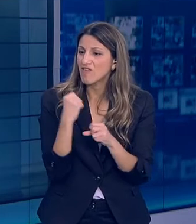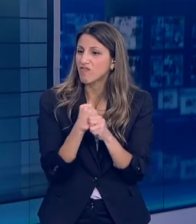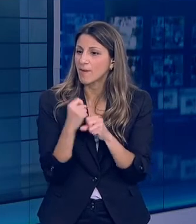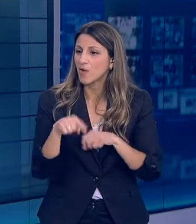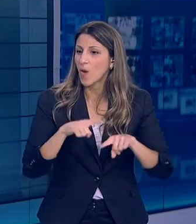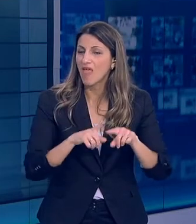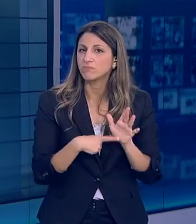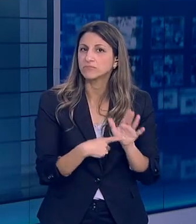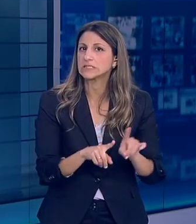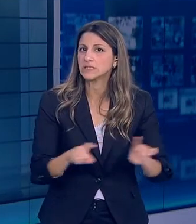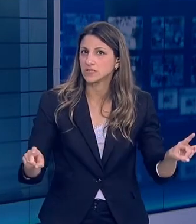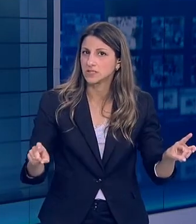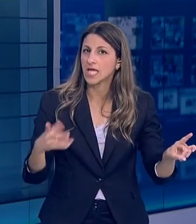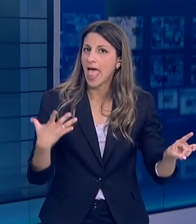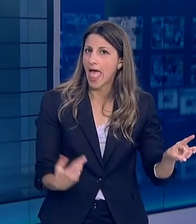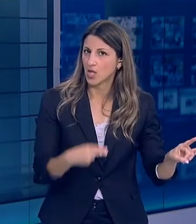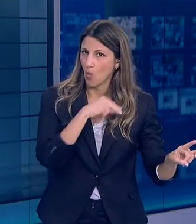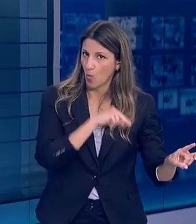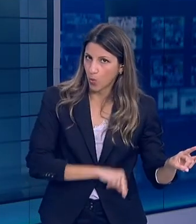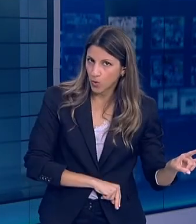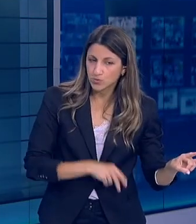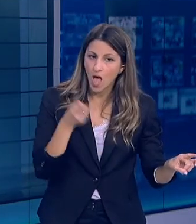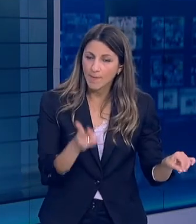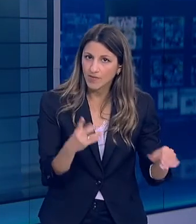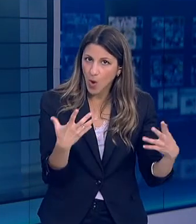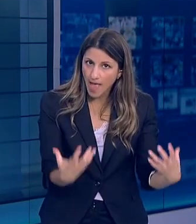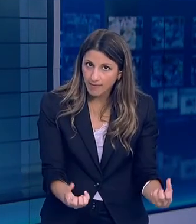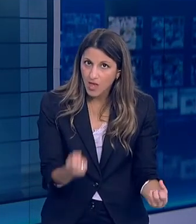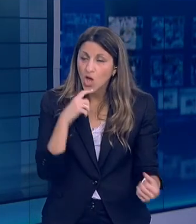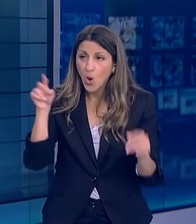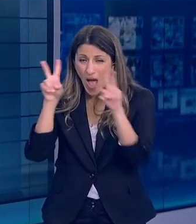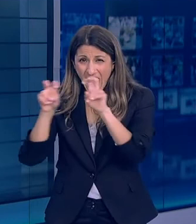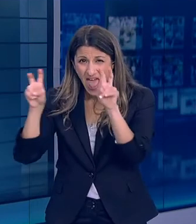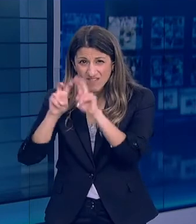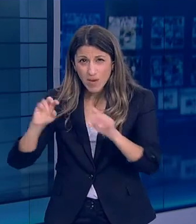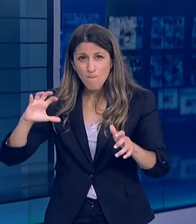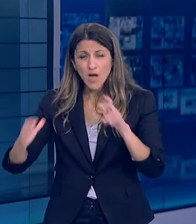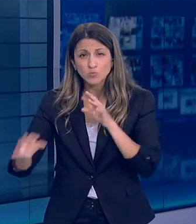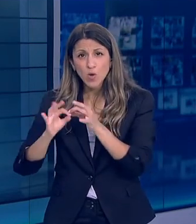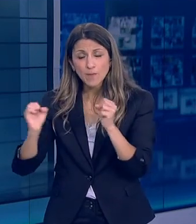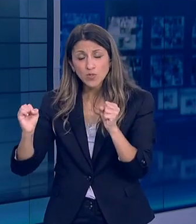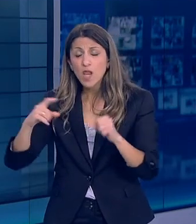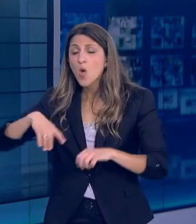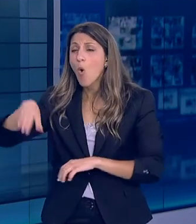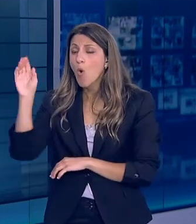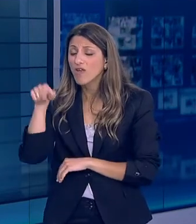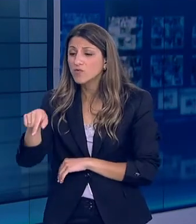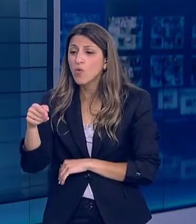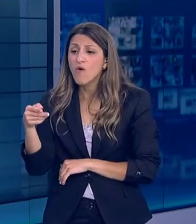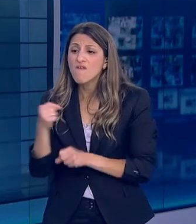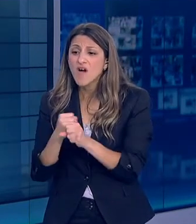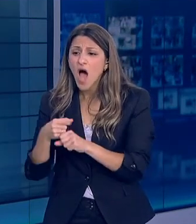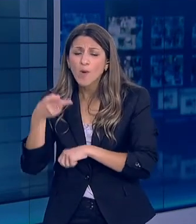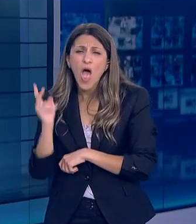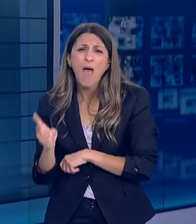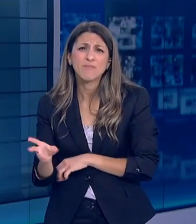Στην χώρα μας τι δείχνουν Συμπίπτουν με τη μελέτη του λάνσετ που επικαλείται ο ΠΟΗ Θα συνταχθούμε με τον ΠΟΗ Και θα σταματήσουν οι μελέτες στη